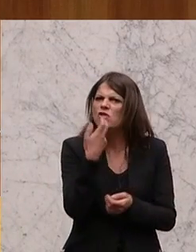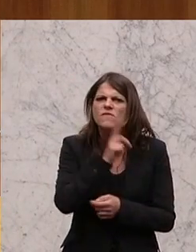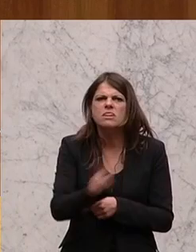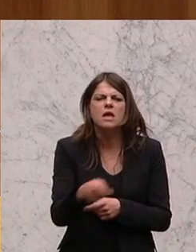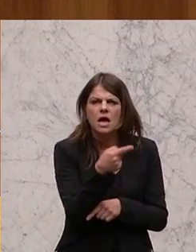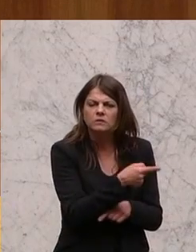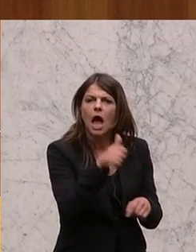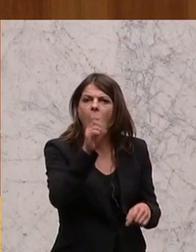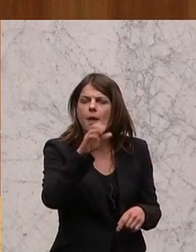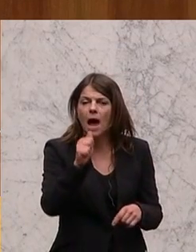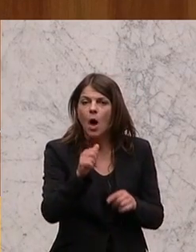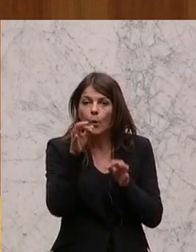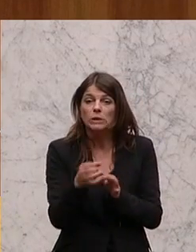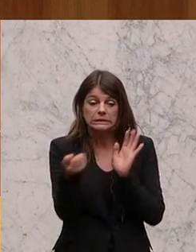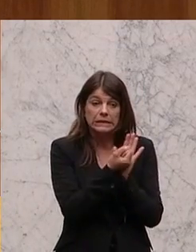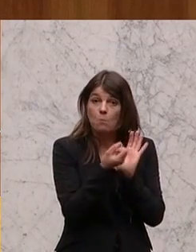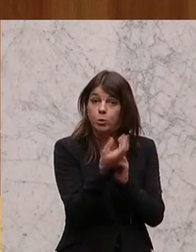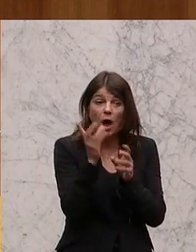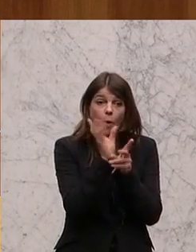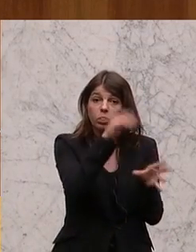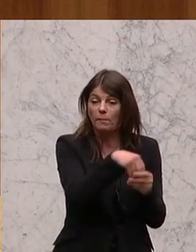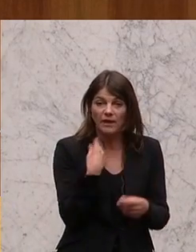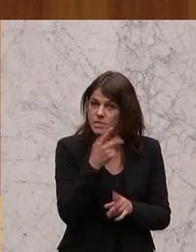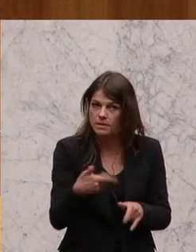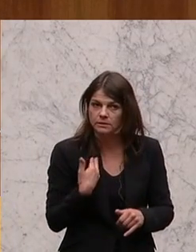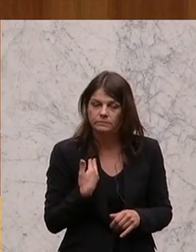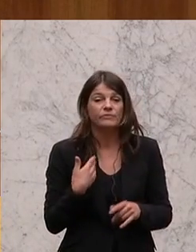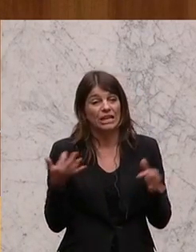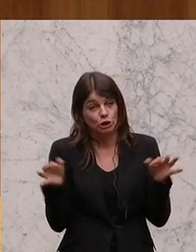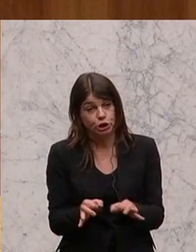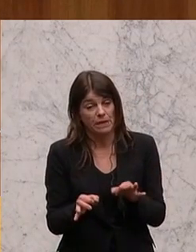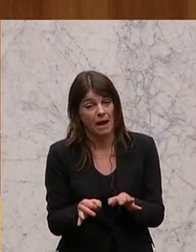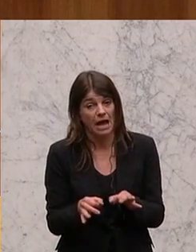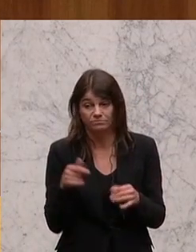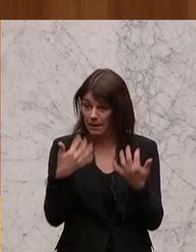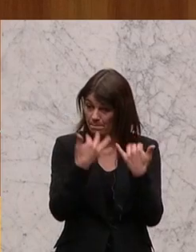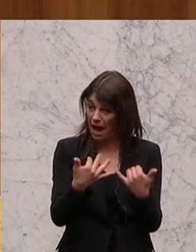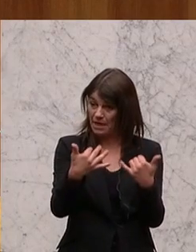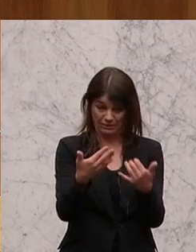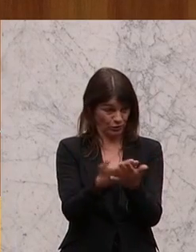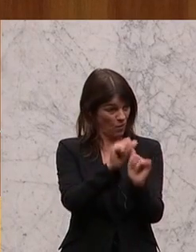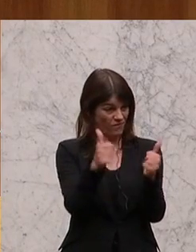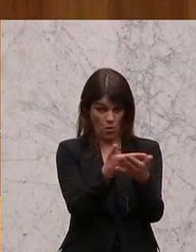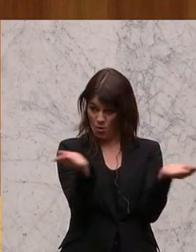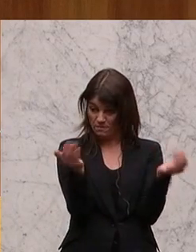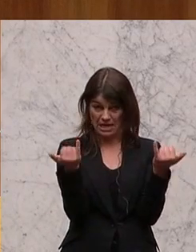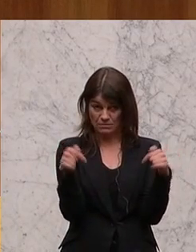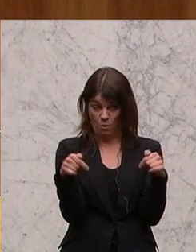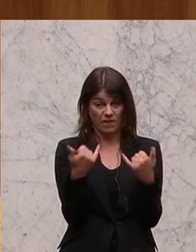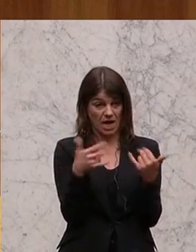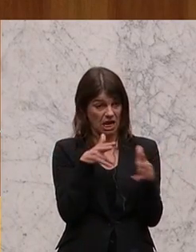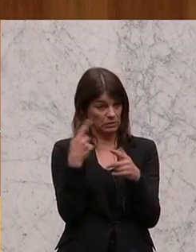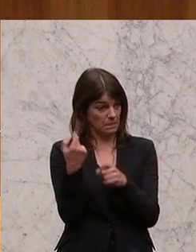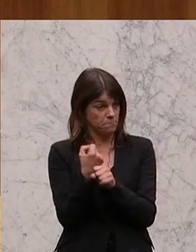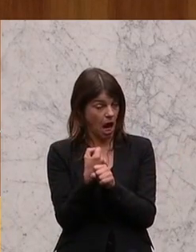dass das in Amagütesiegelprodukt enthalten ist. Das Schlimme am Parlamentarismus in dieser Art und Weise, wie er derzeit von der